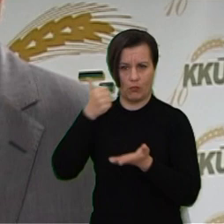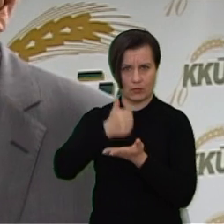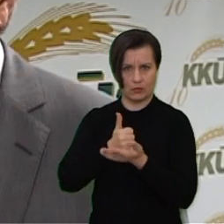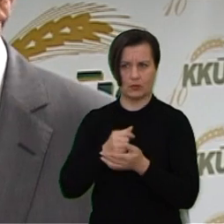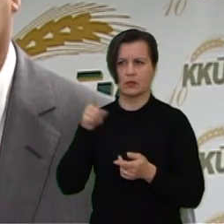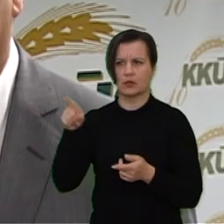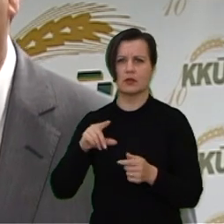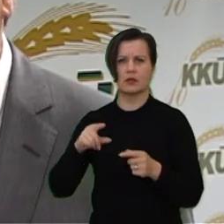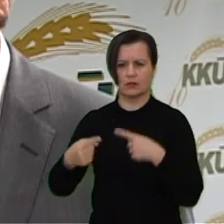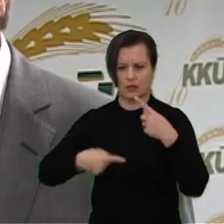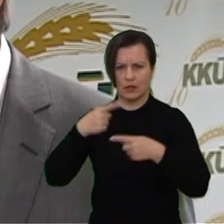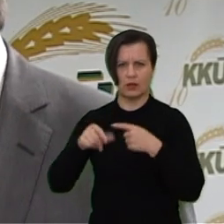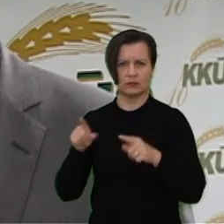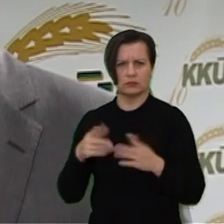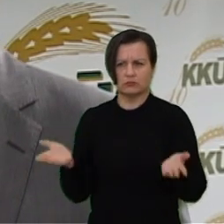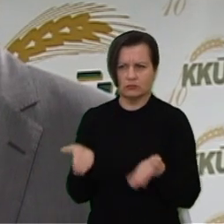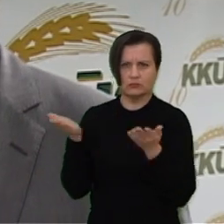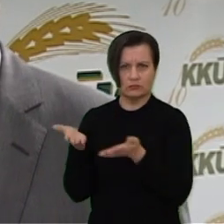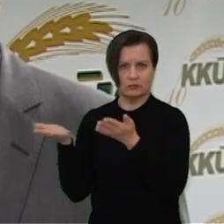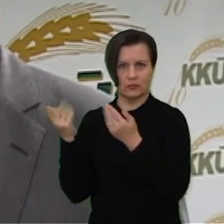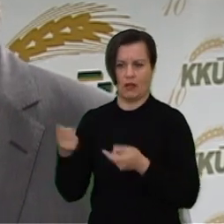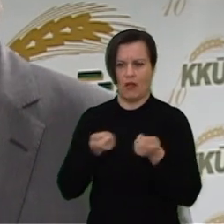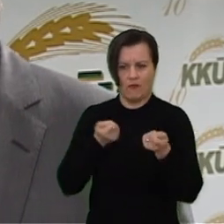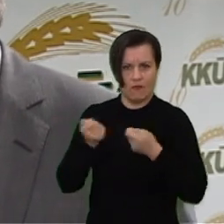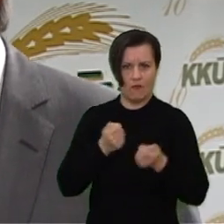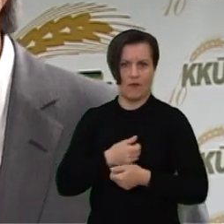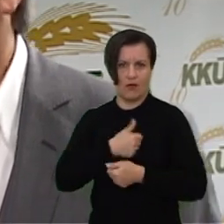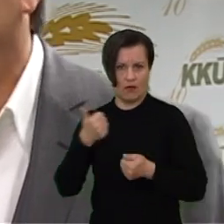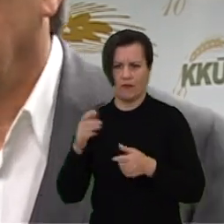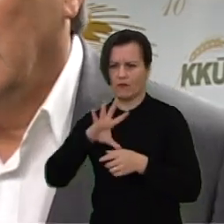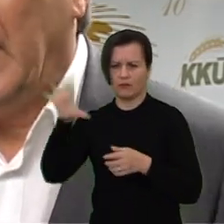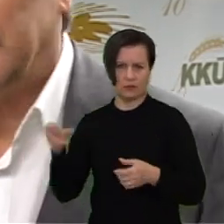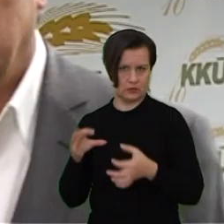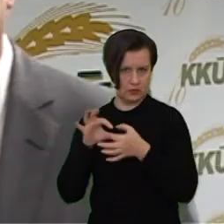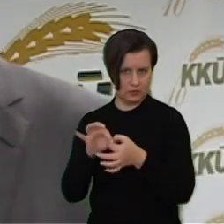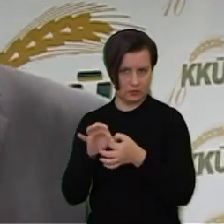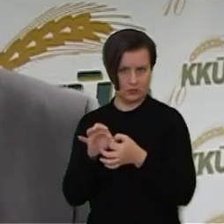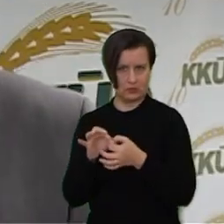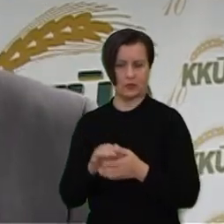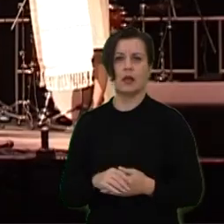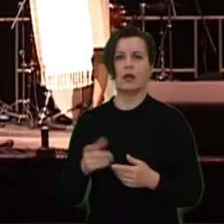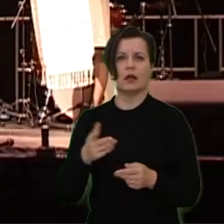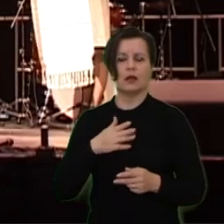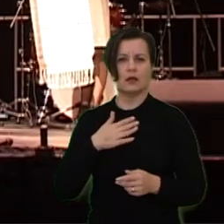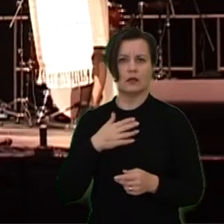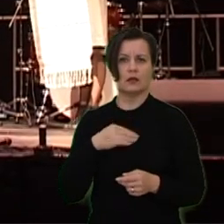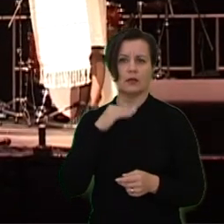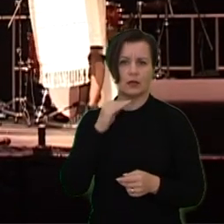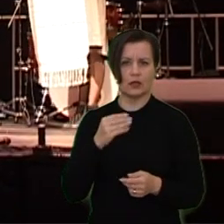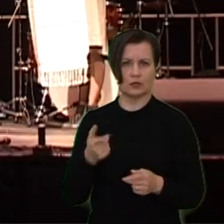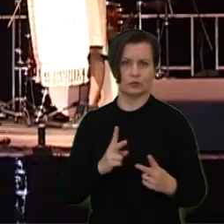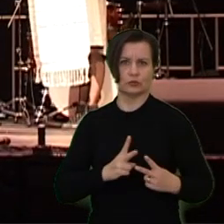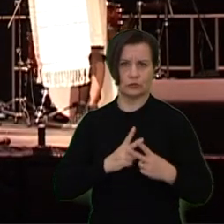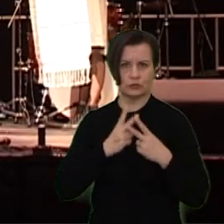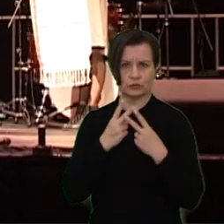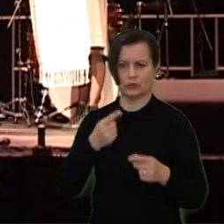puosėlėja, nes visą laiką labai daug priklauso nuo vadovų, kaip jie į tos dalykų žiūrė. Aišku, reikia džiaugtis, kad